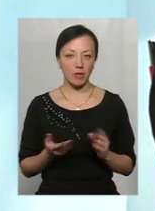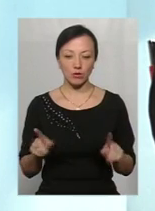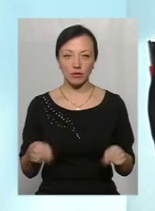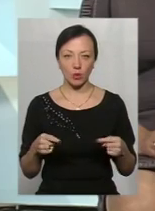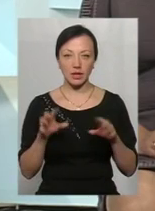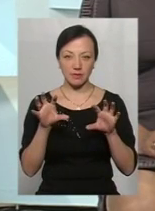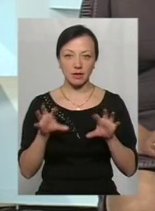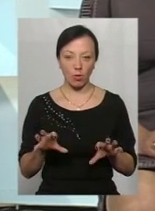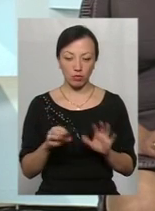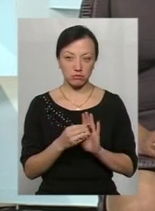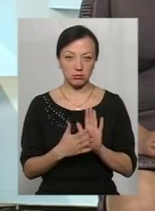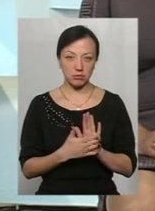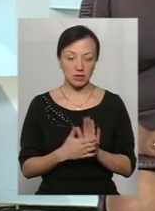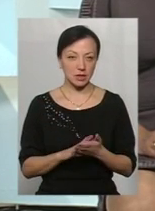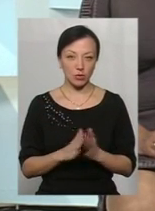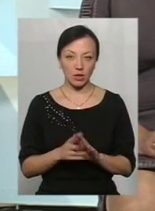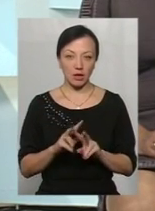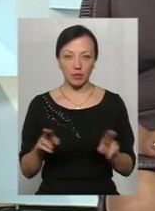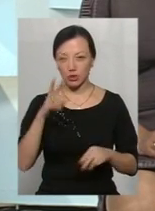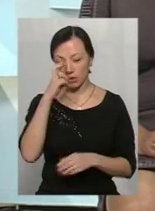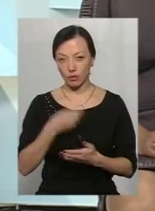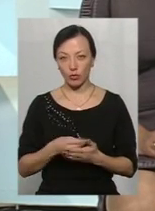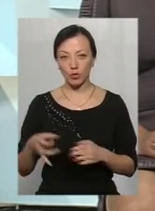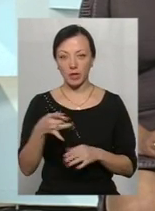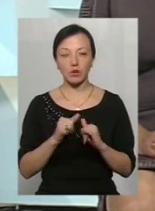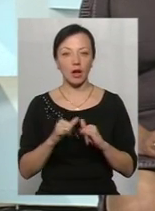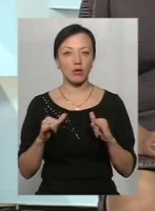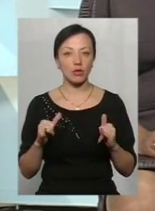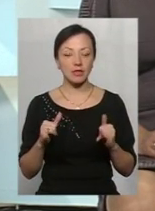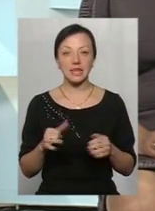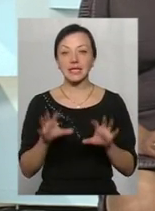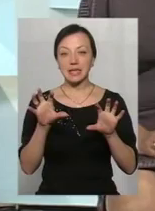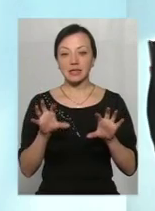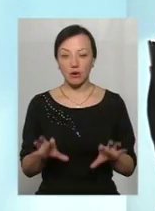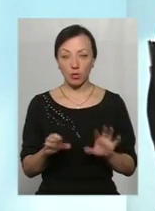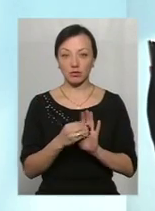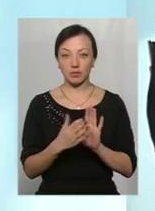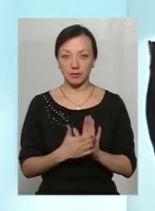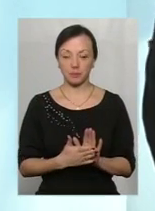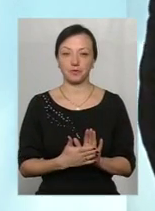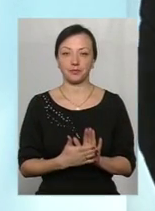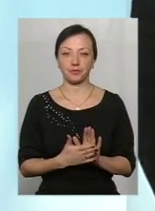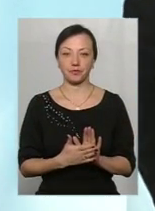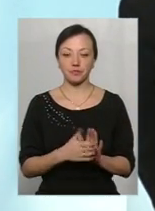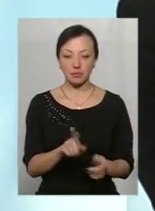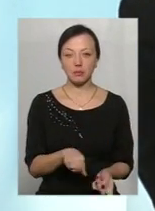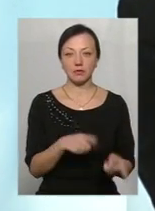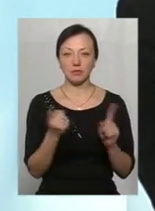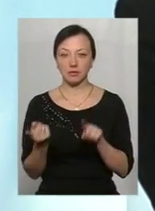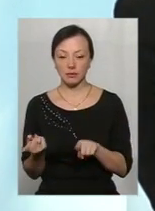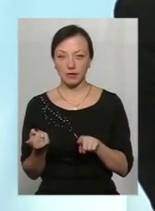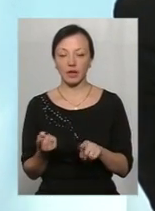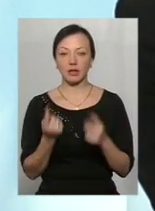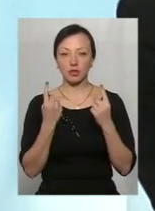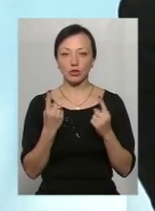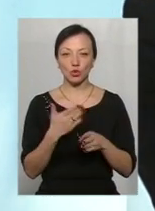створив законодавець. Така сама ситуація з державним фондом регіонального розвитку. Тобто законодавець фактично перевів значну